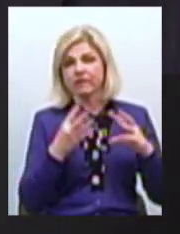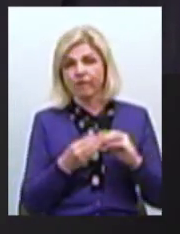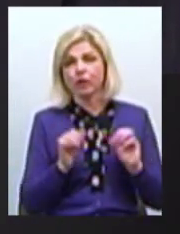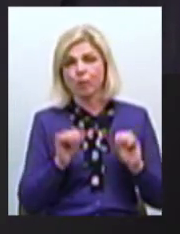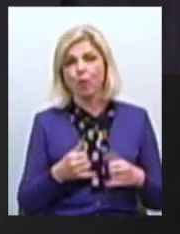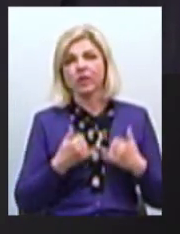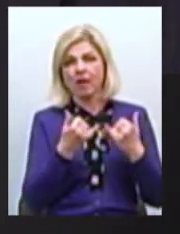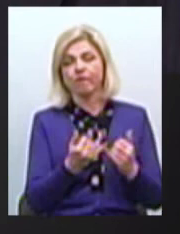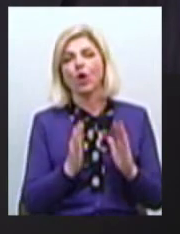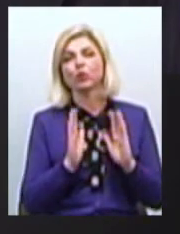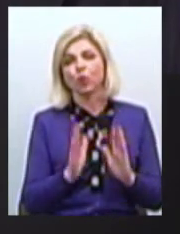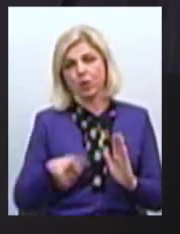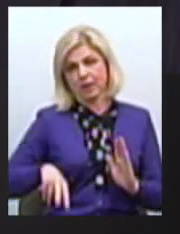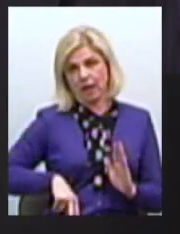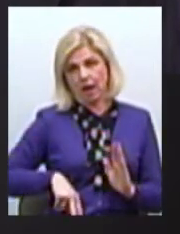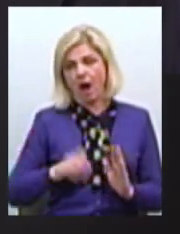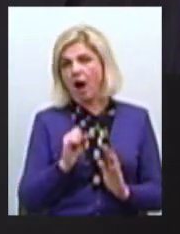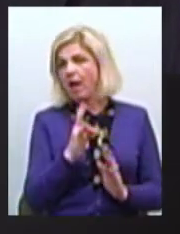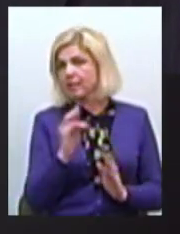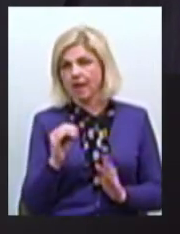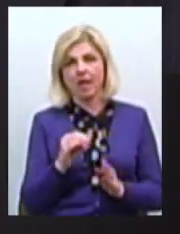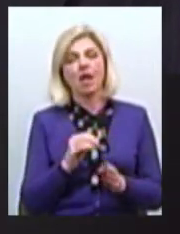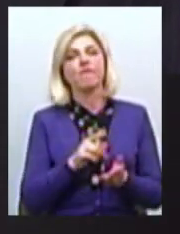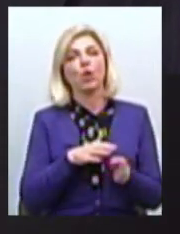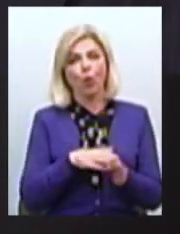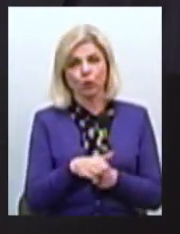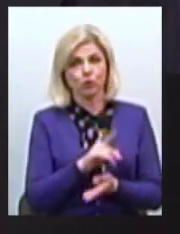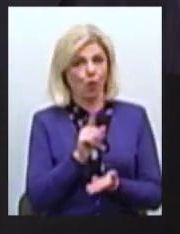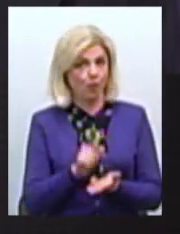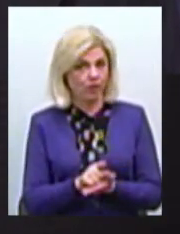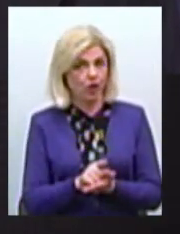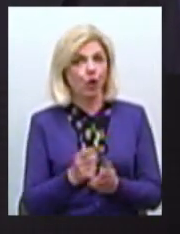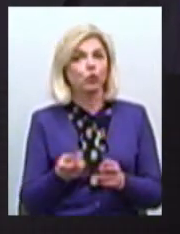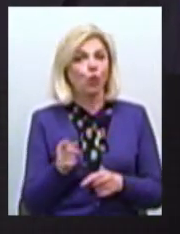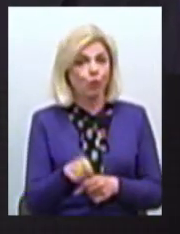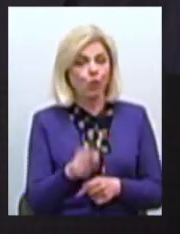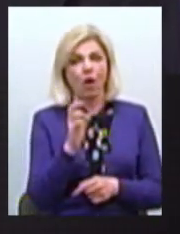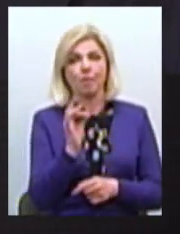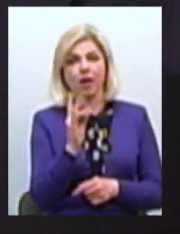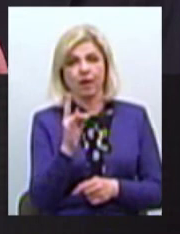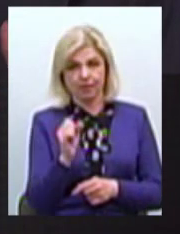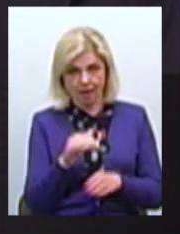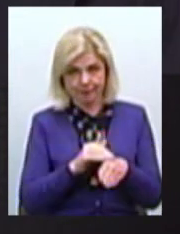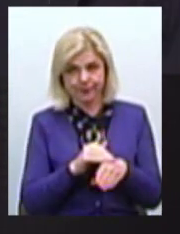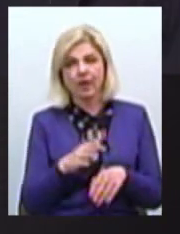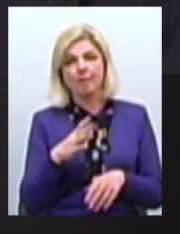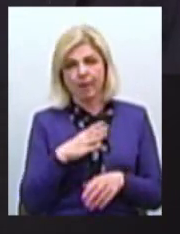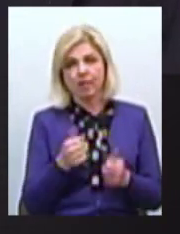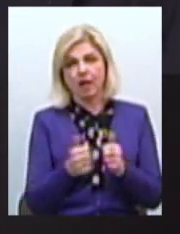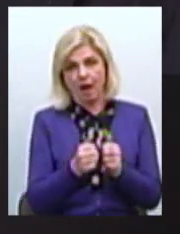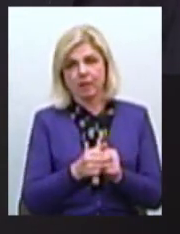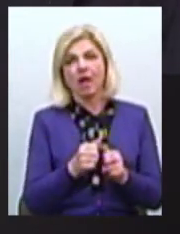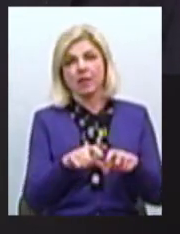тільки директор А не виконуючі обов'язки Знову ж таки Тому Барна дійсно був біля трибуни